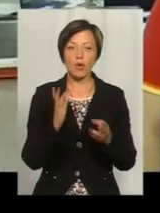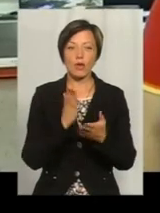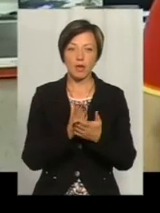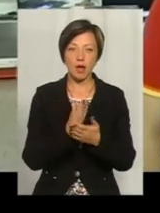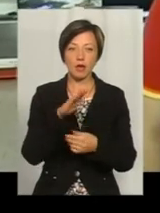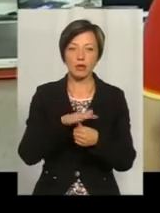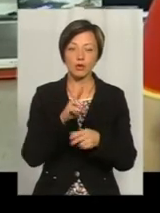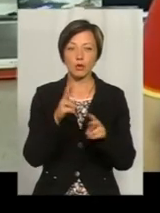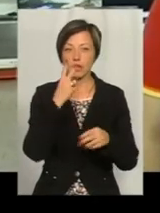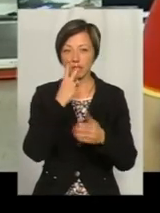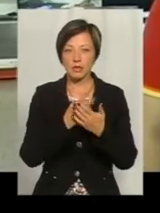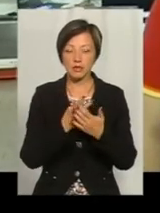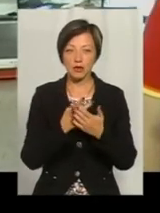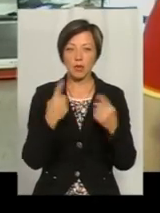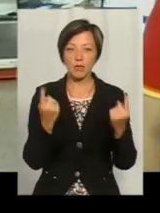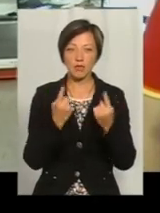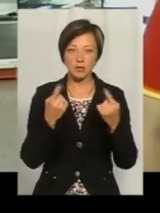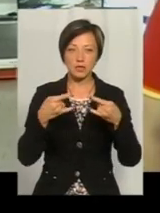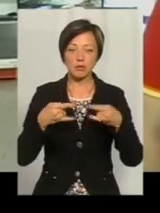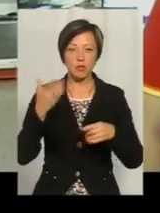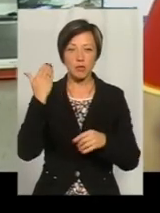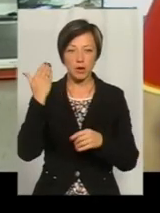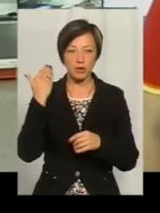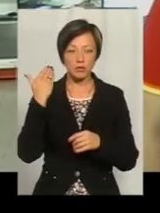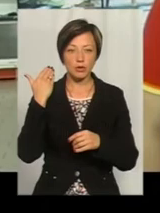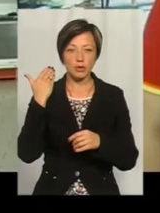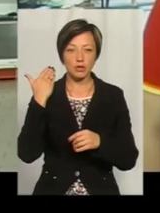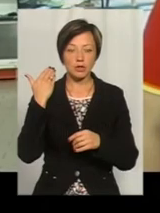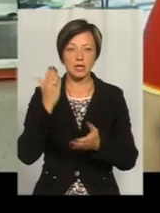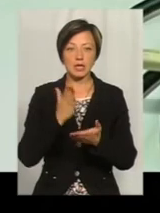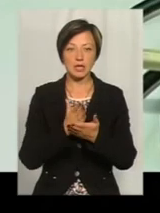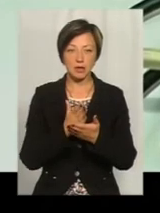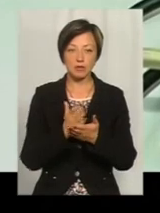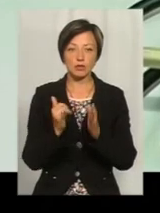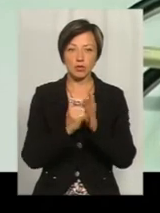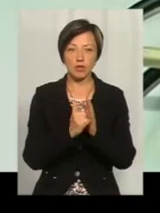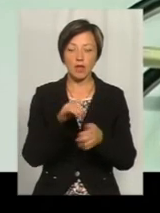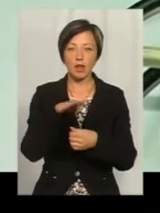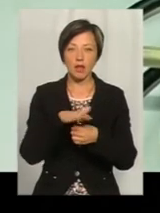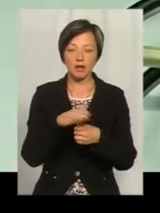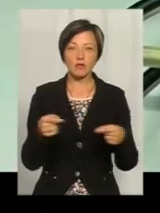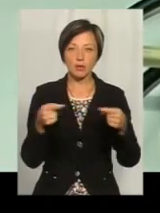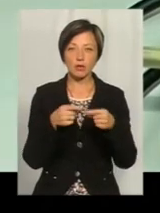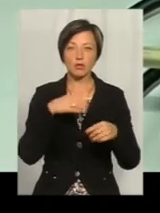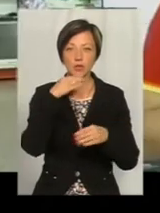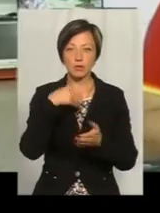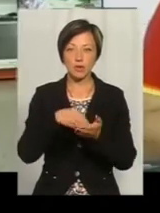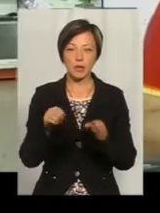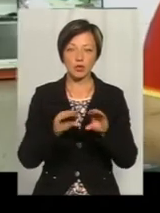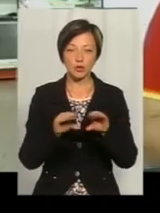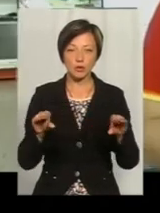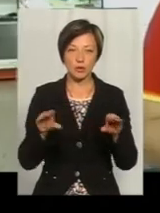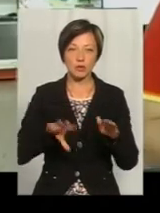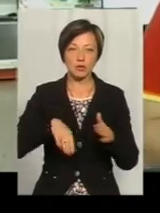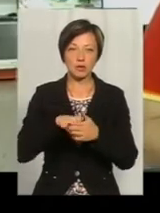антенна, в кого, хто дивився аналогове телебачення попередньо, є вже встановлена антена, відповідно, достатньо придбати тільки тюнер.